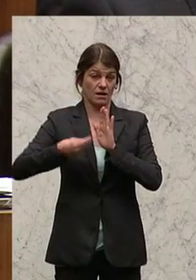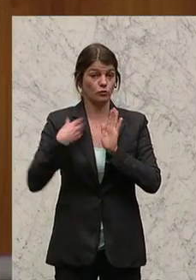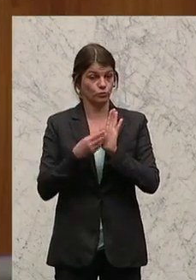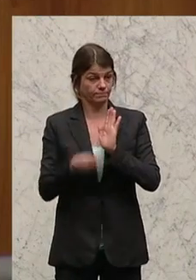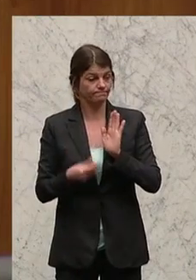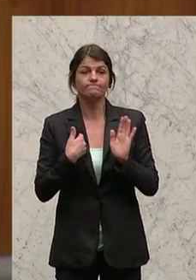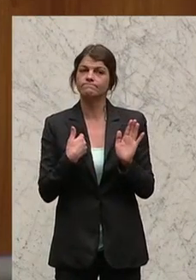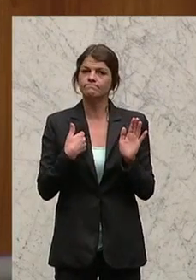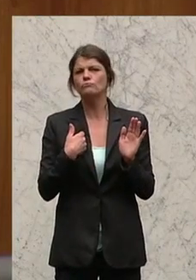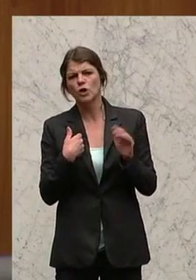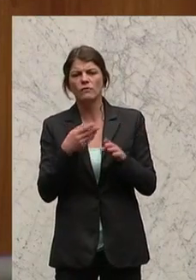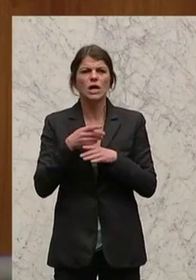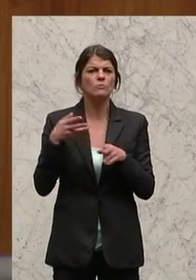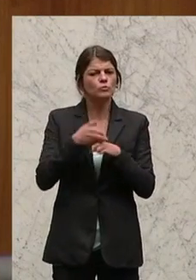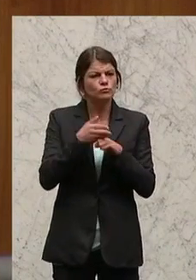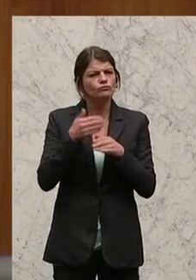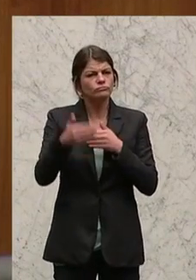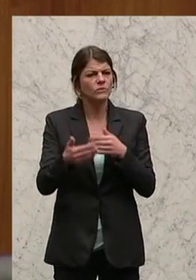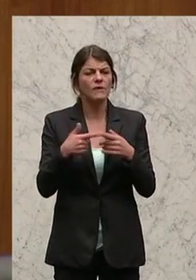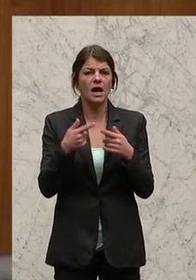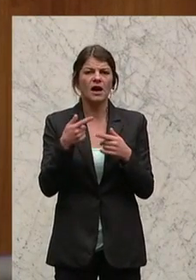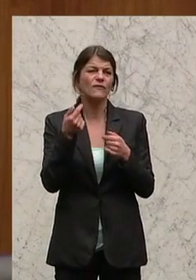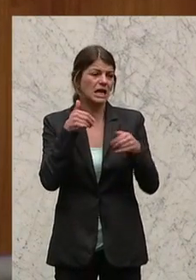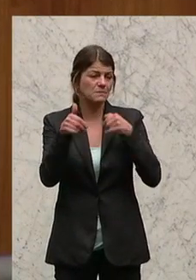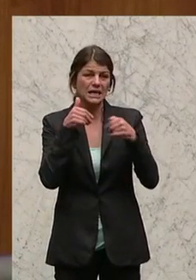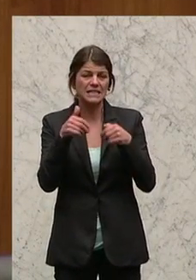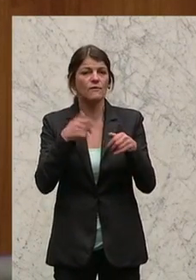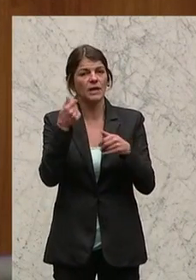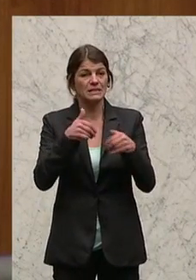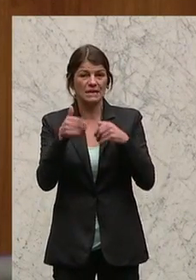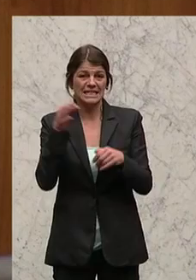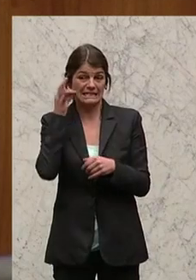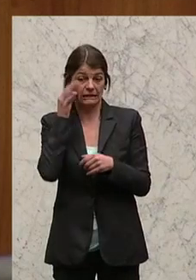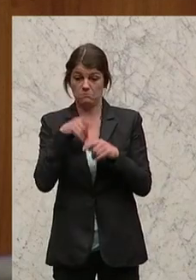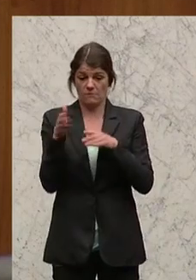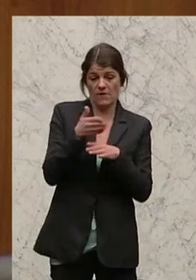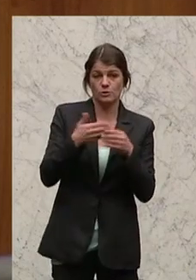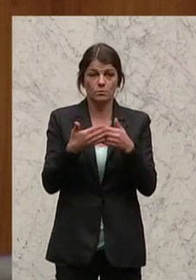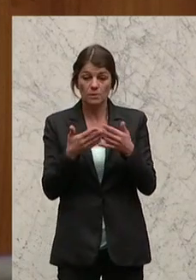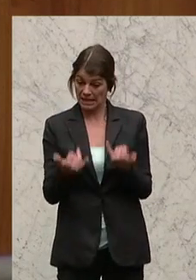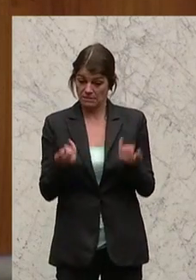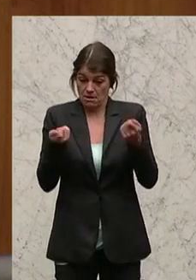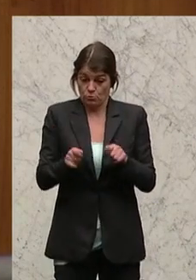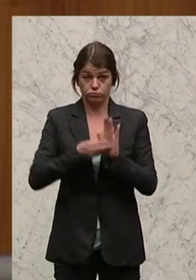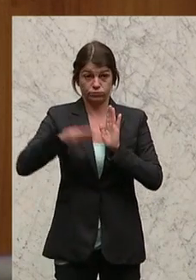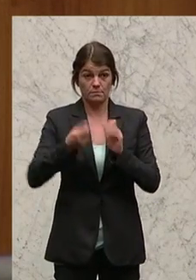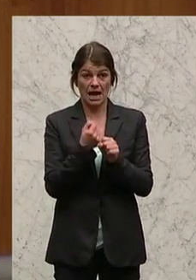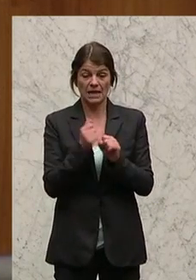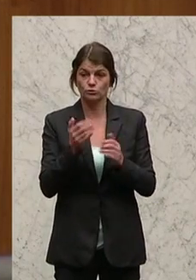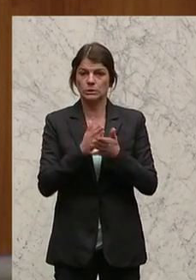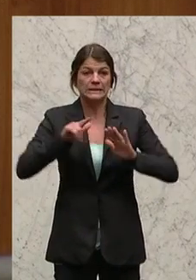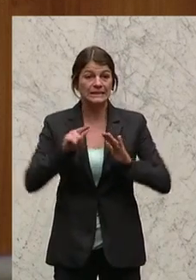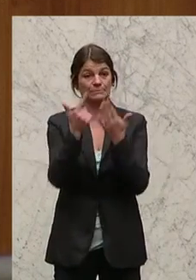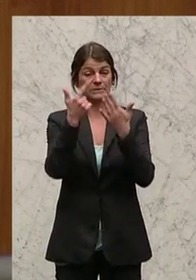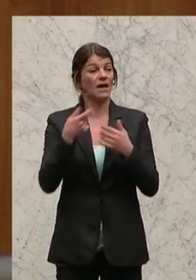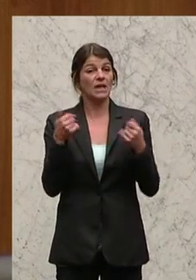Haltwertszeit des Finanzministers oder der Finanzministerin würde ich meinen, dass durch die Abschlüsse, die wir jetzt tätigen, ungefähr die siebte